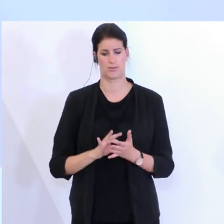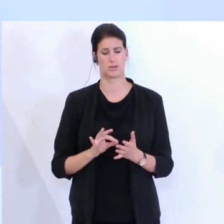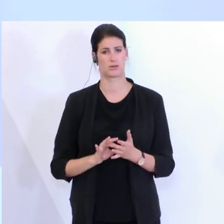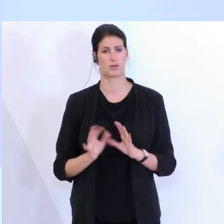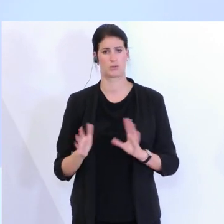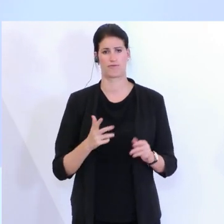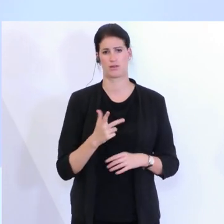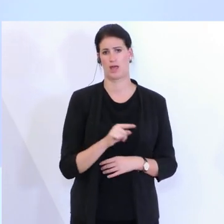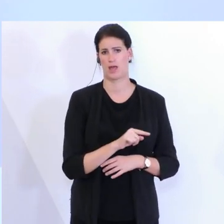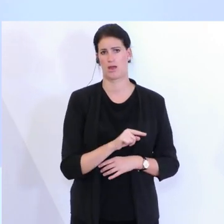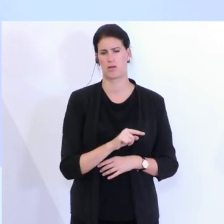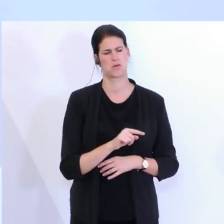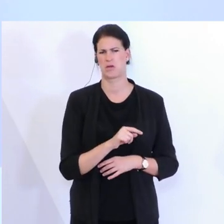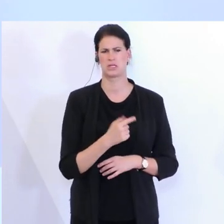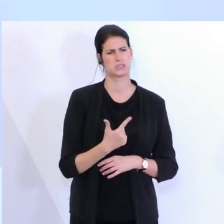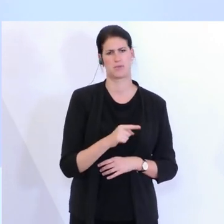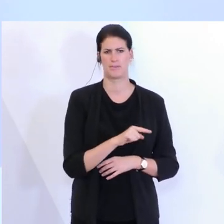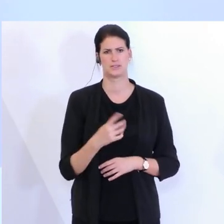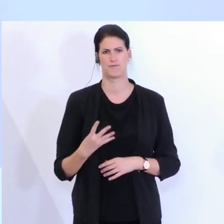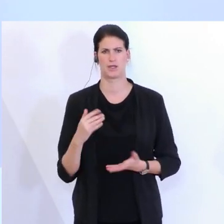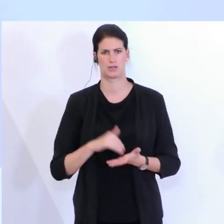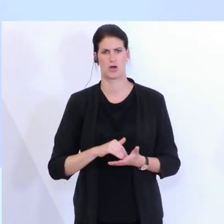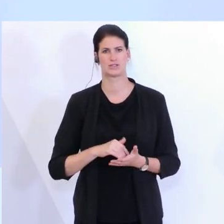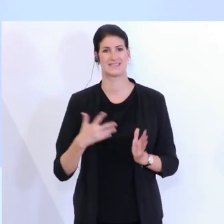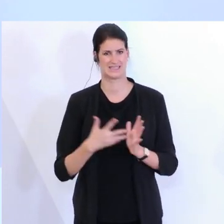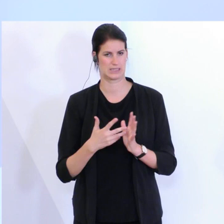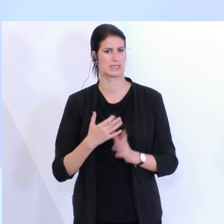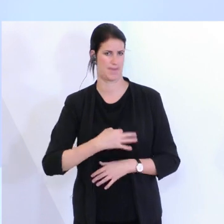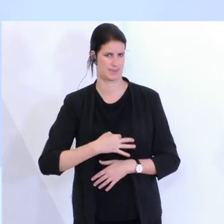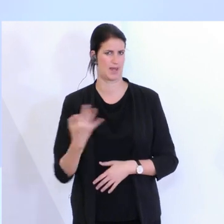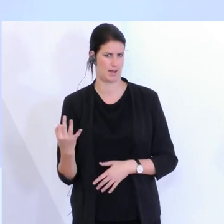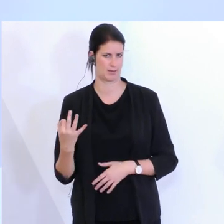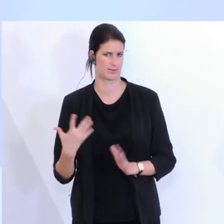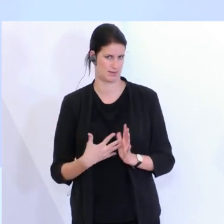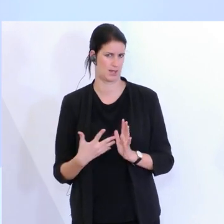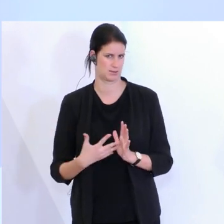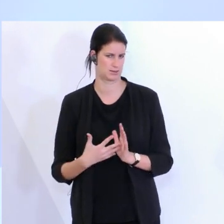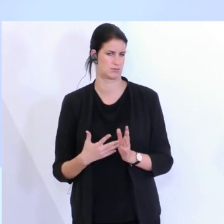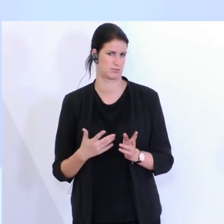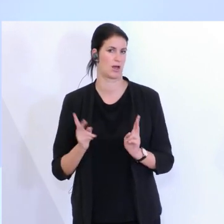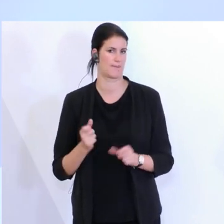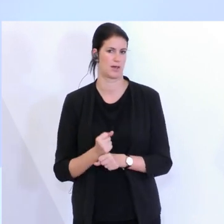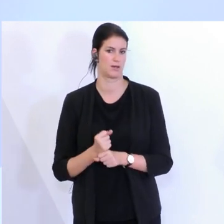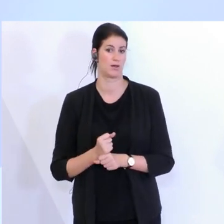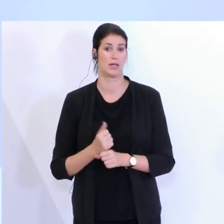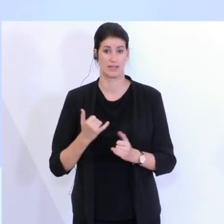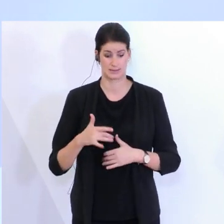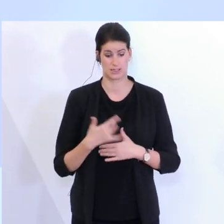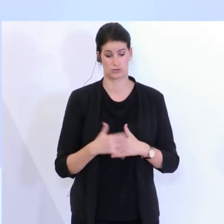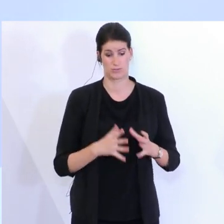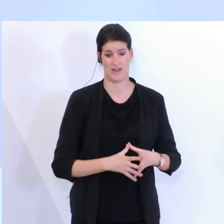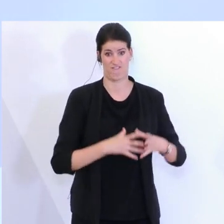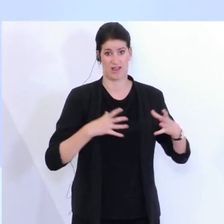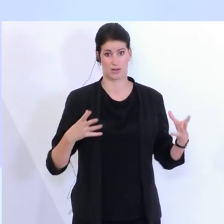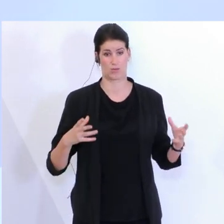2.000 bis 4.000 Tests pro Tag, die abgenommen werden. Und mit der Erweiterung jetzt mit der Gastronomie werden es